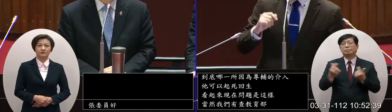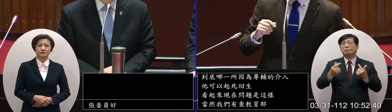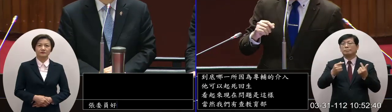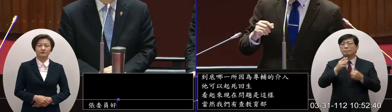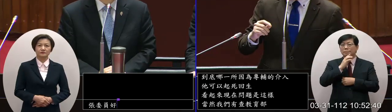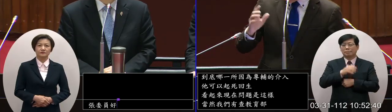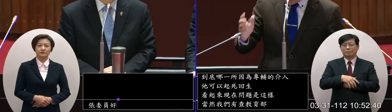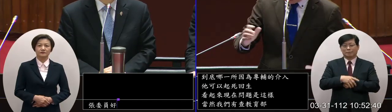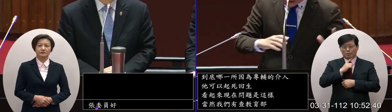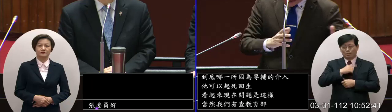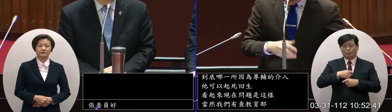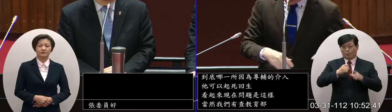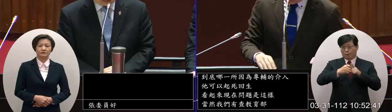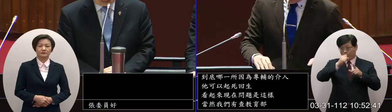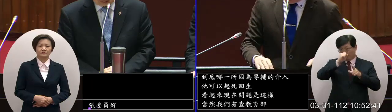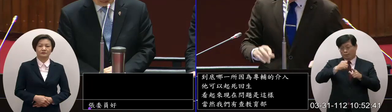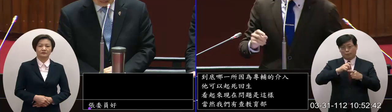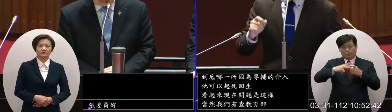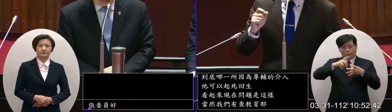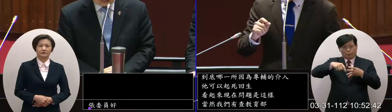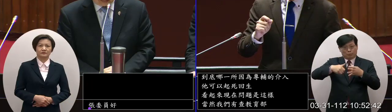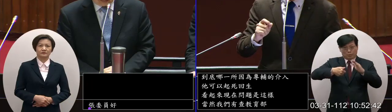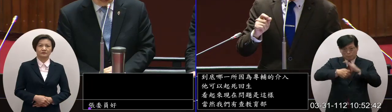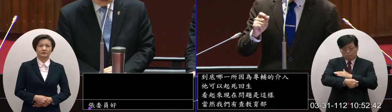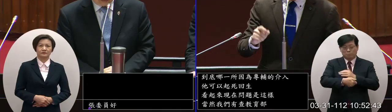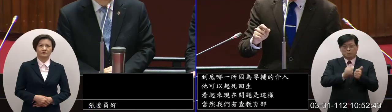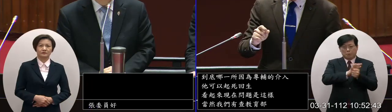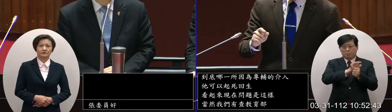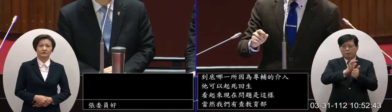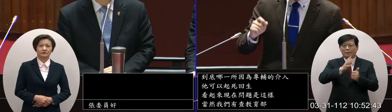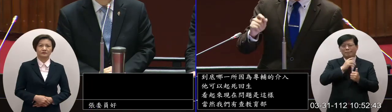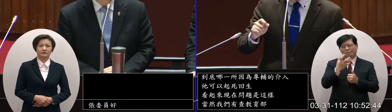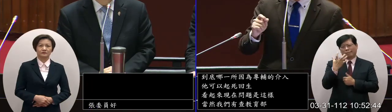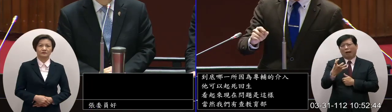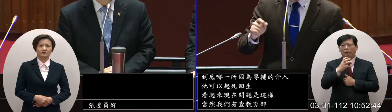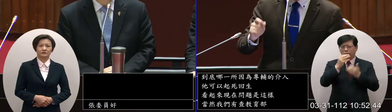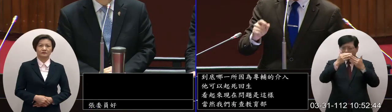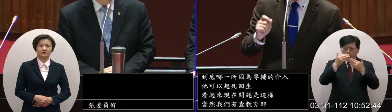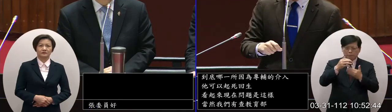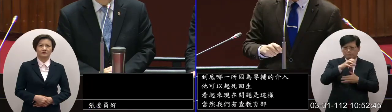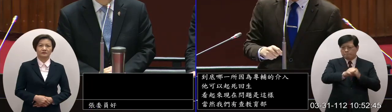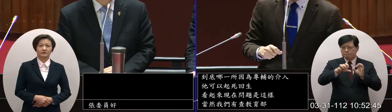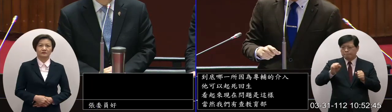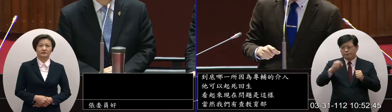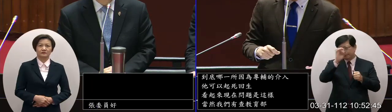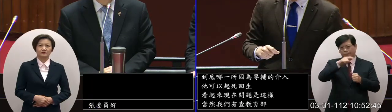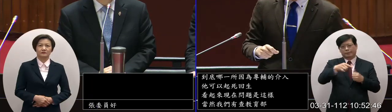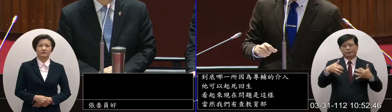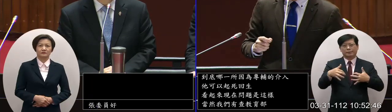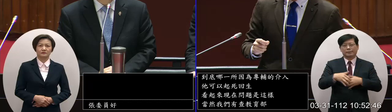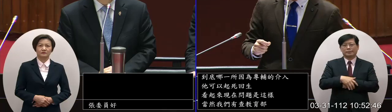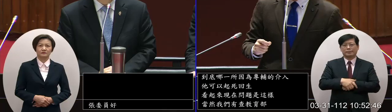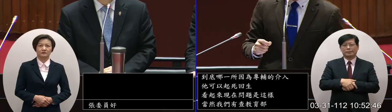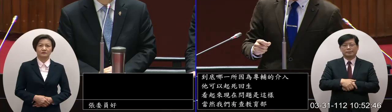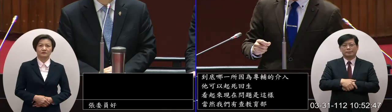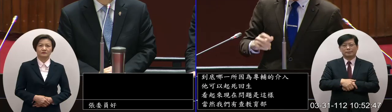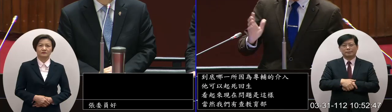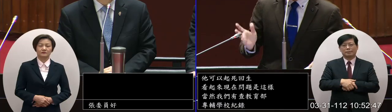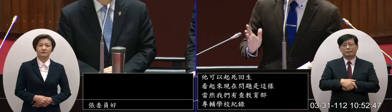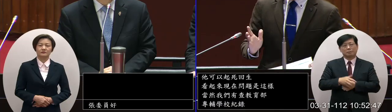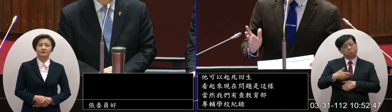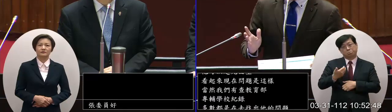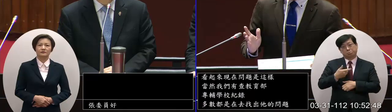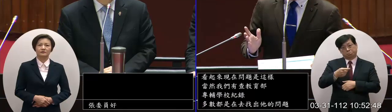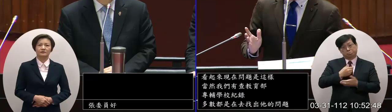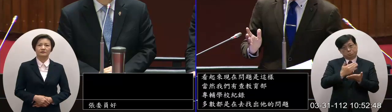就算公益董事進去等等把它改組可是我們多數都是一種查核就是坦白講還是在找它的問題可是